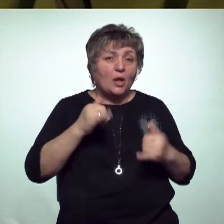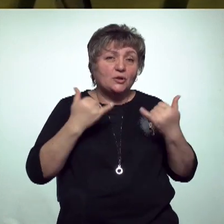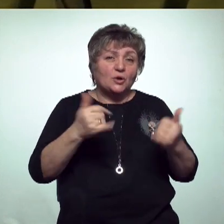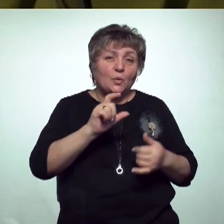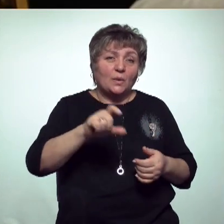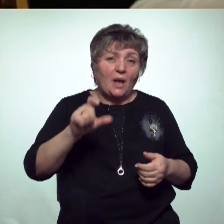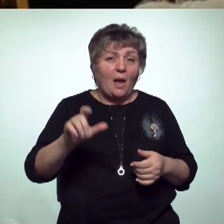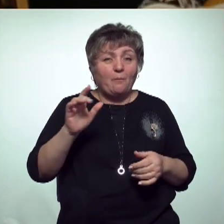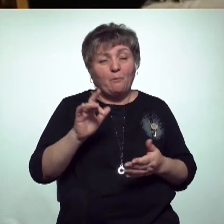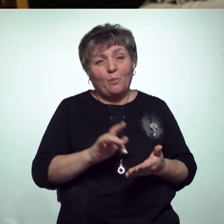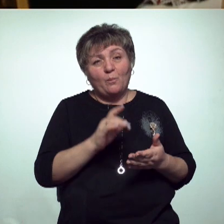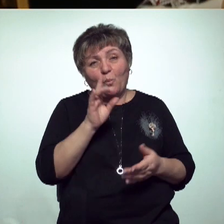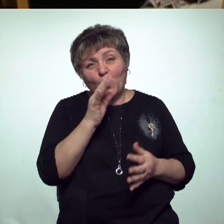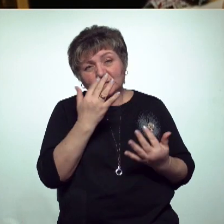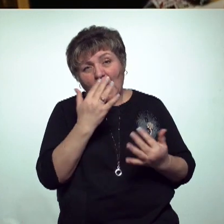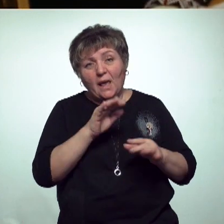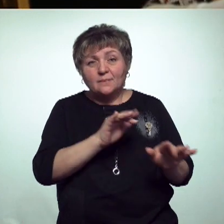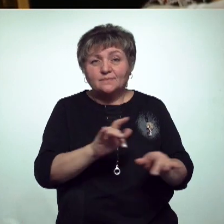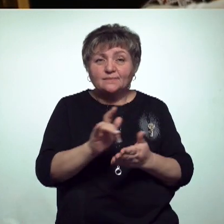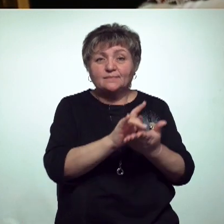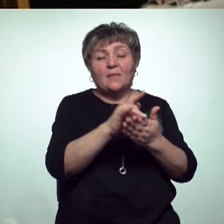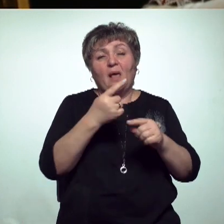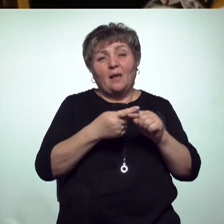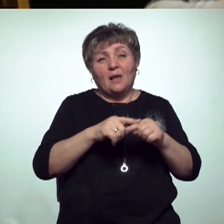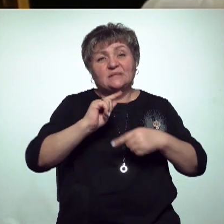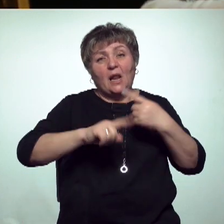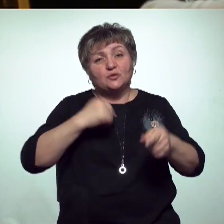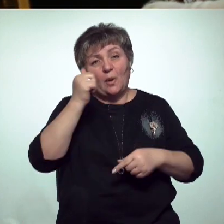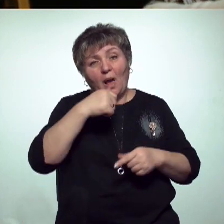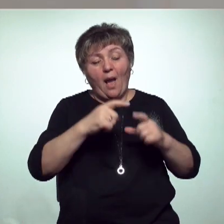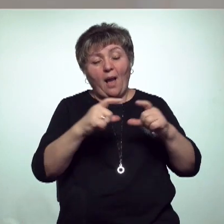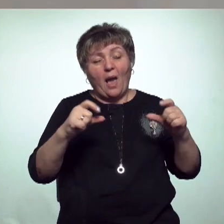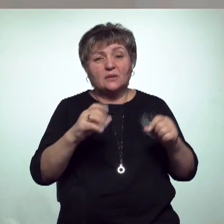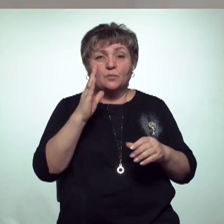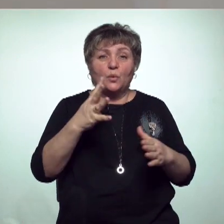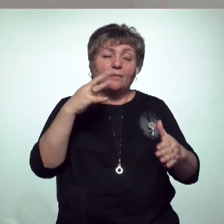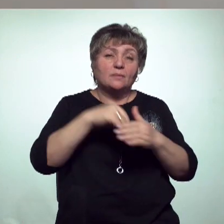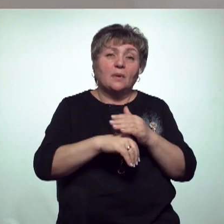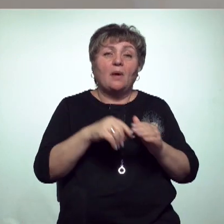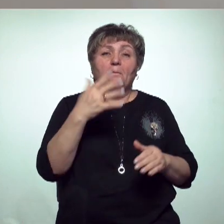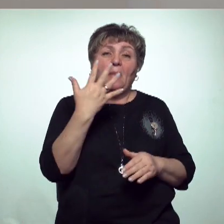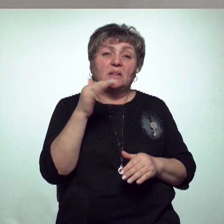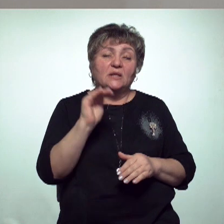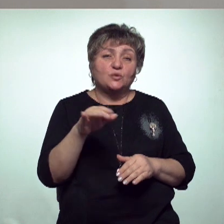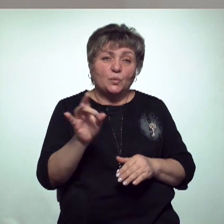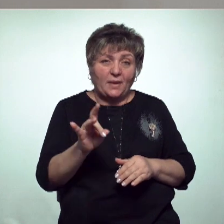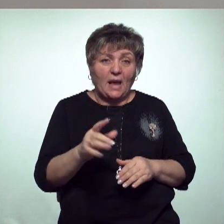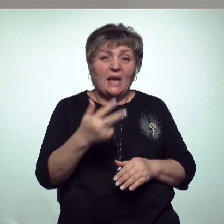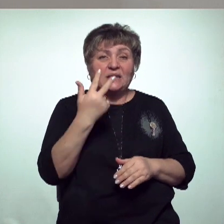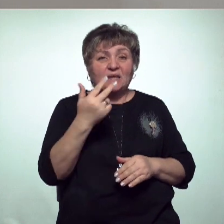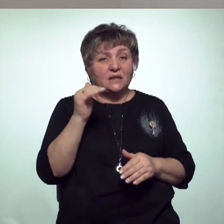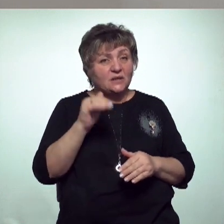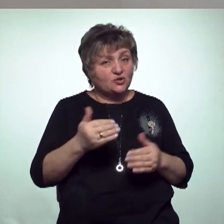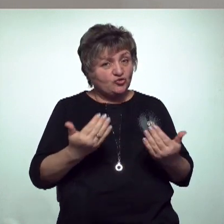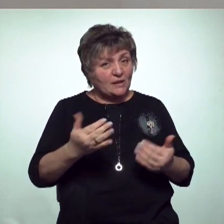бывать в музеях, на концертах и на театральных постановках. В следующем году номинал карты составит 5000 рублей. В этом 3000. И